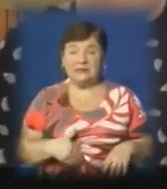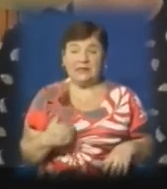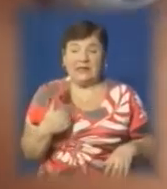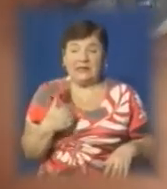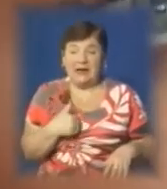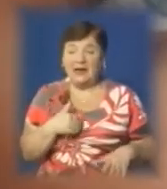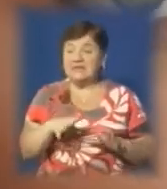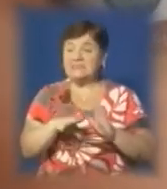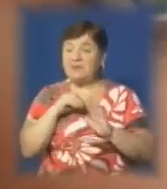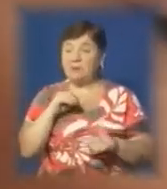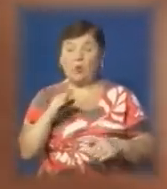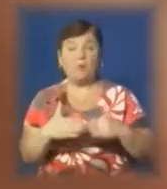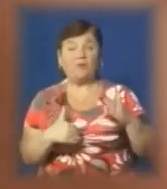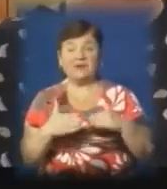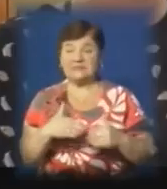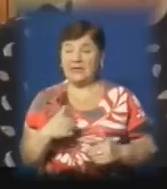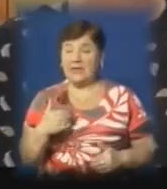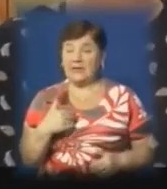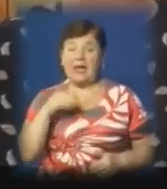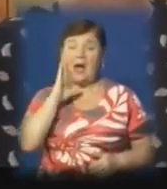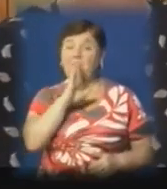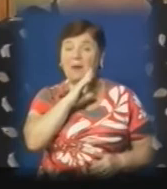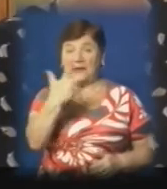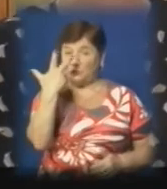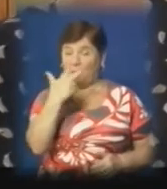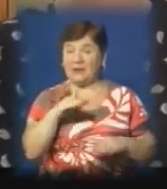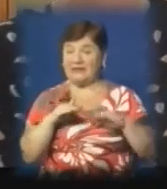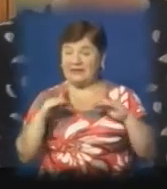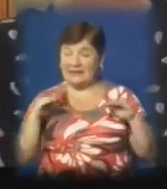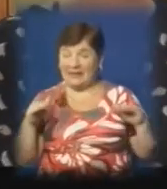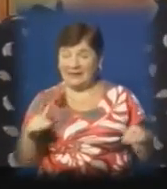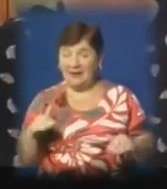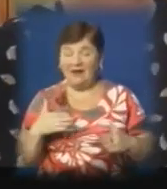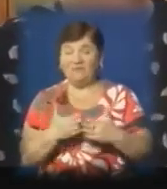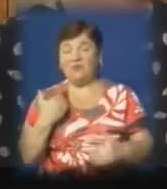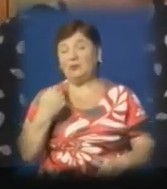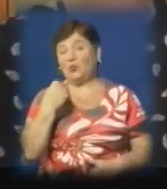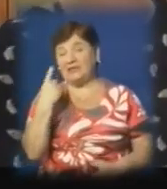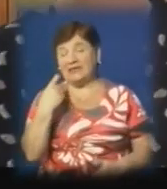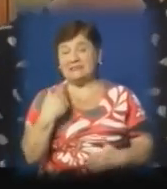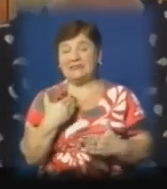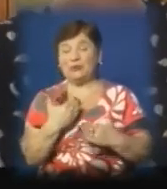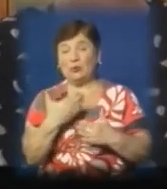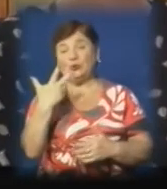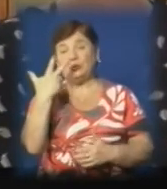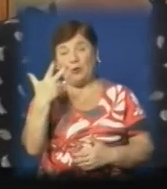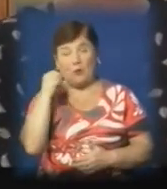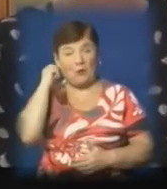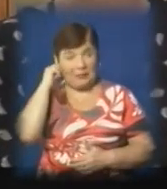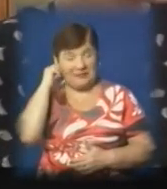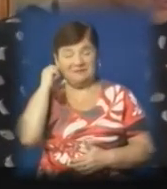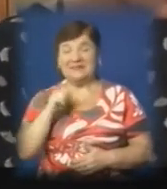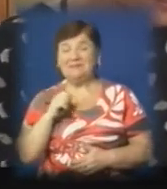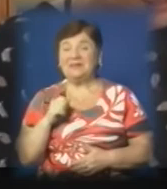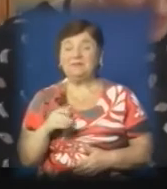з вибором професії. Ну, ви знаєте, я мама троїх дітей від одинадцяти до трьох років, найменшому було в понеділок.